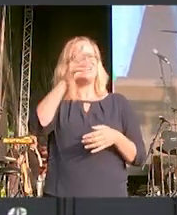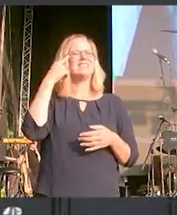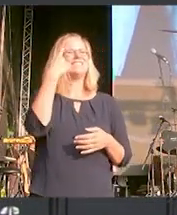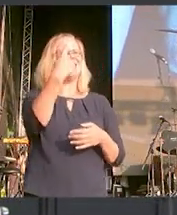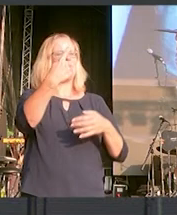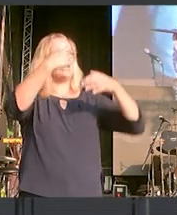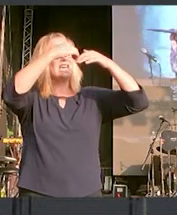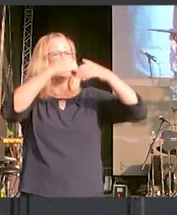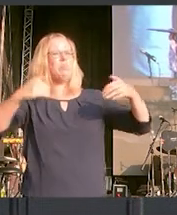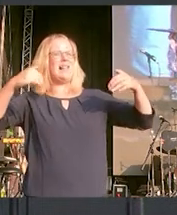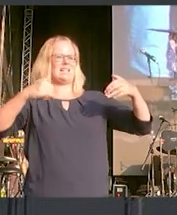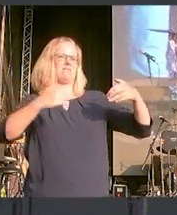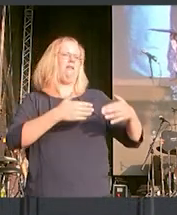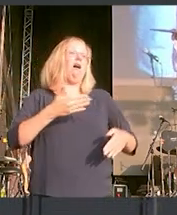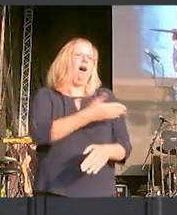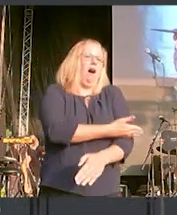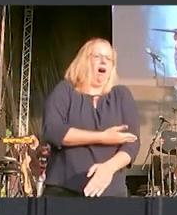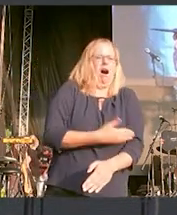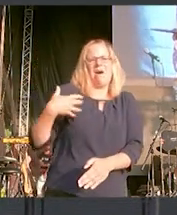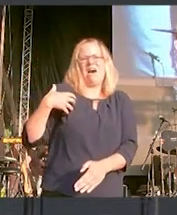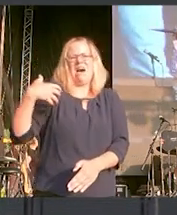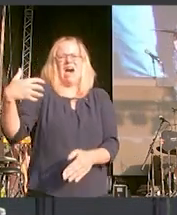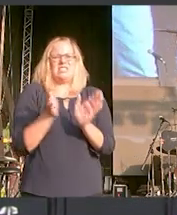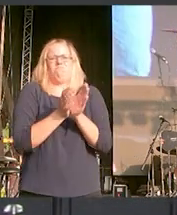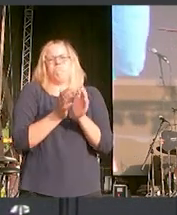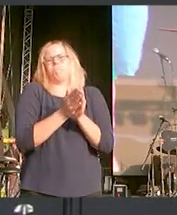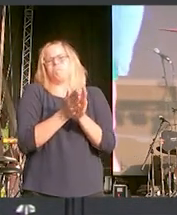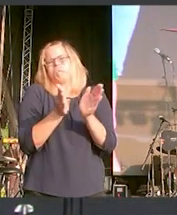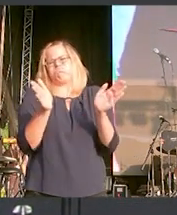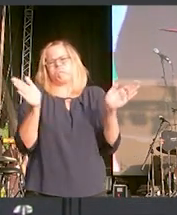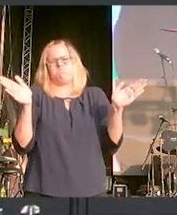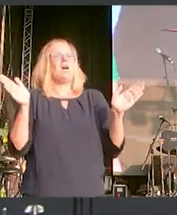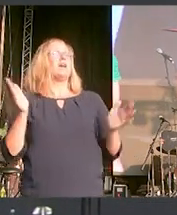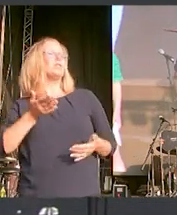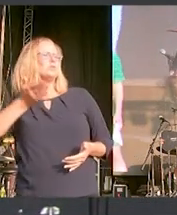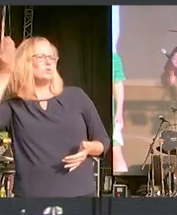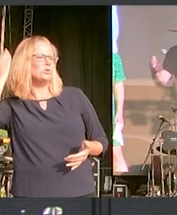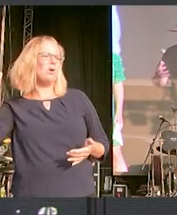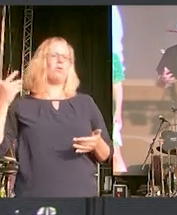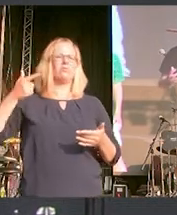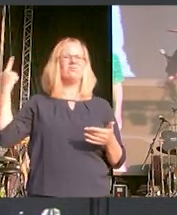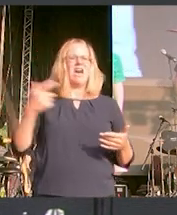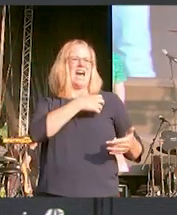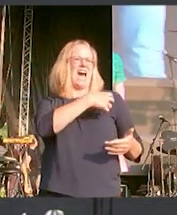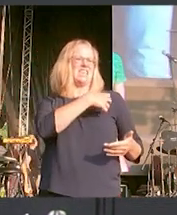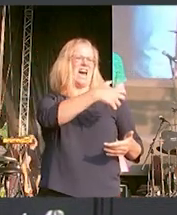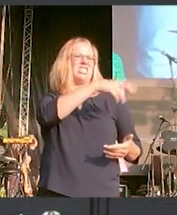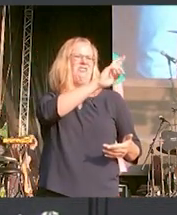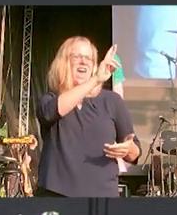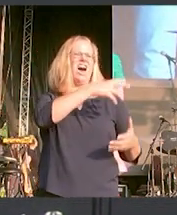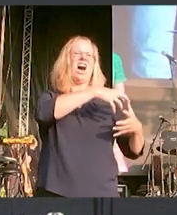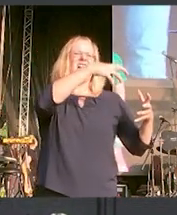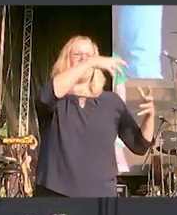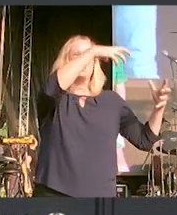ist zwischen Arm und Reich. Der obszöne Umstand, dass in den letzten Jahren und Jahrzehnten die Reichen immer reicher werden konnten und die